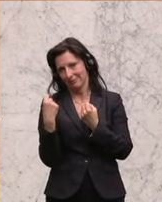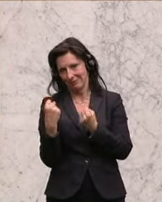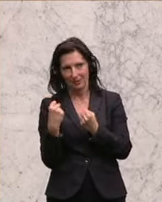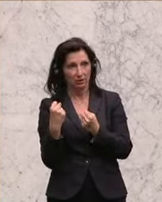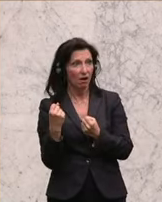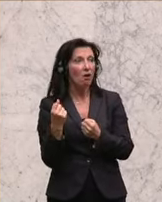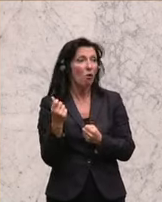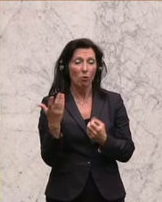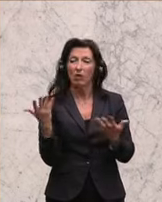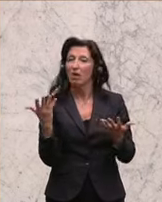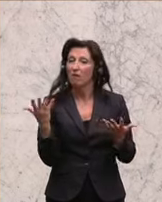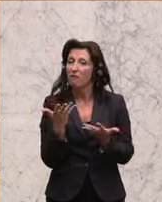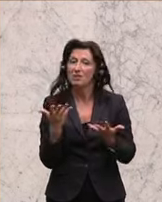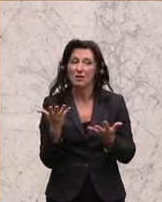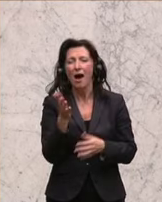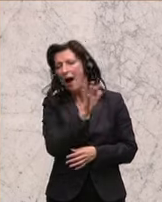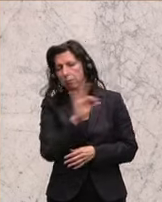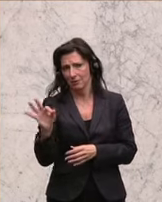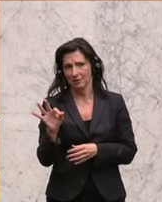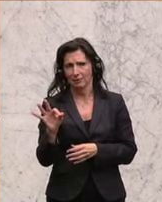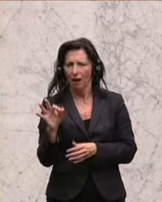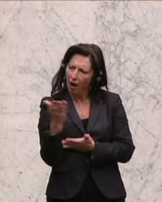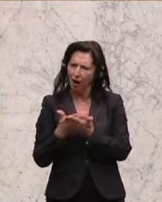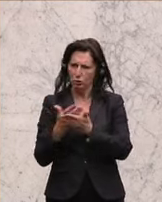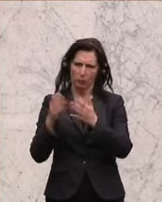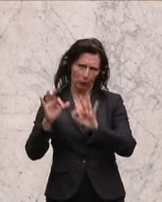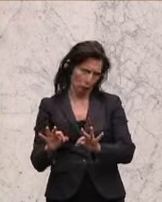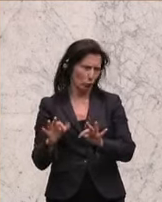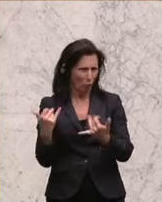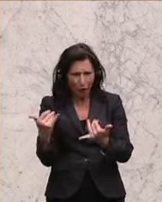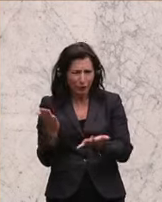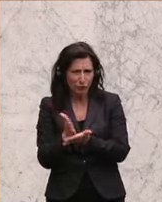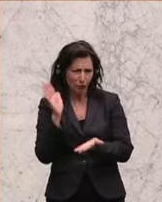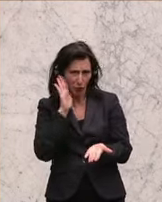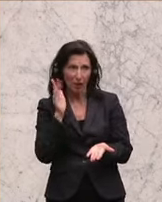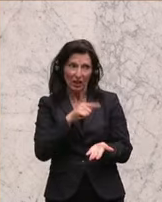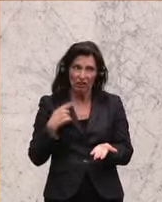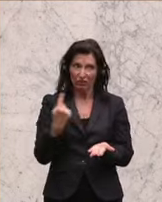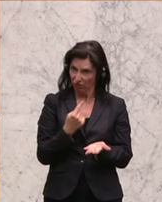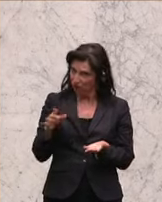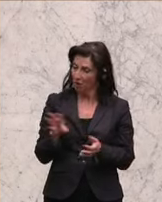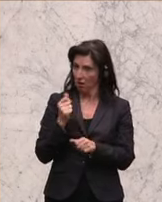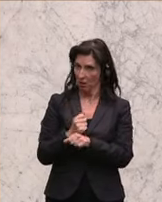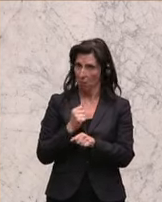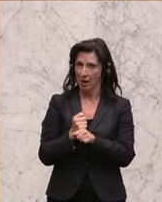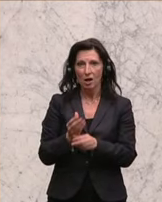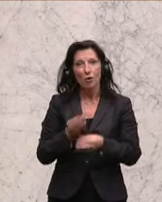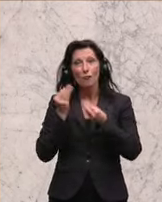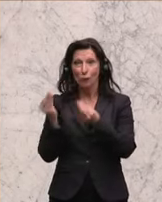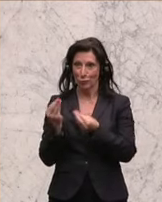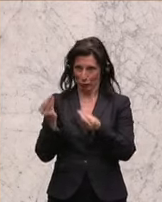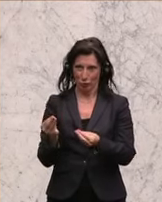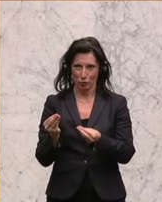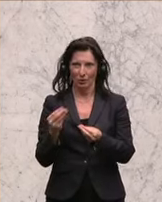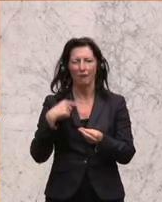ist eine gute Ausbildung. Das haben wir heute auch schon gehört. Wir sind gerne mit dabei. Ich wünsche Ihnen im Sinne